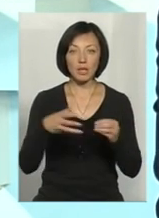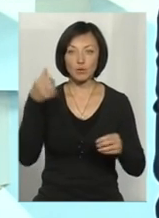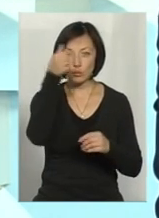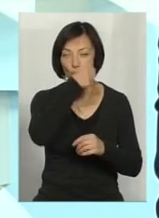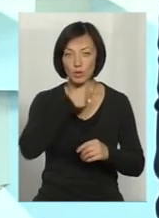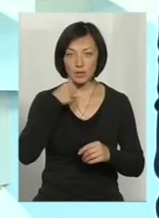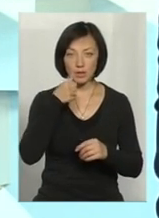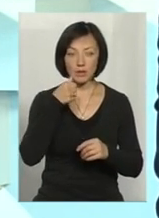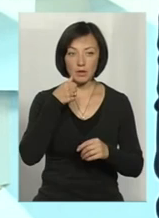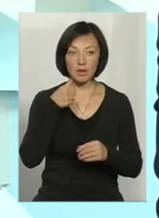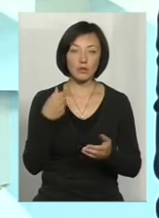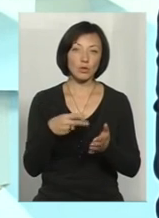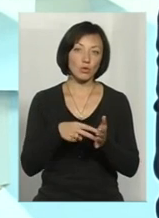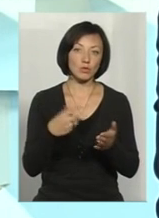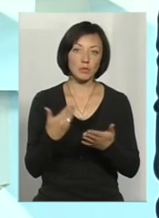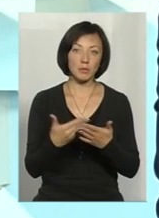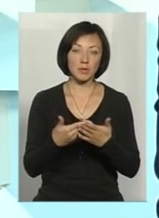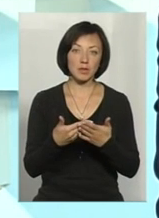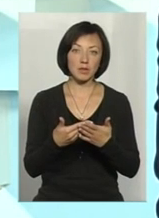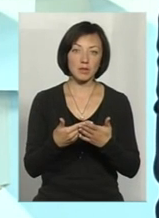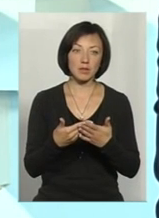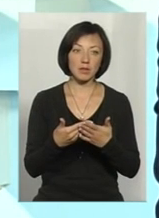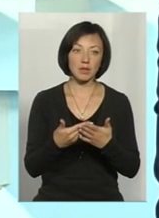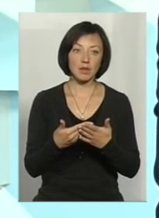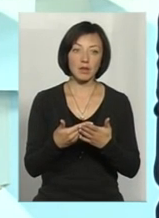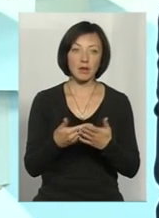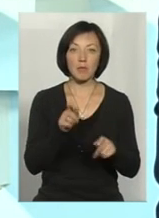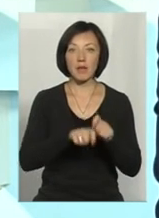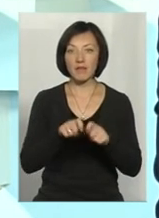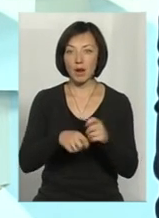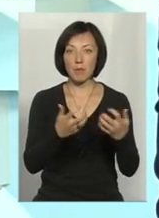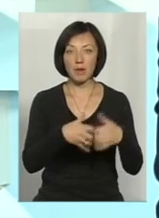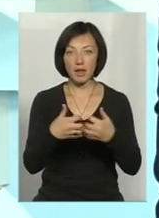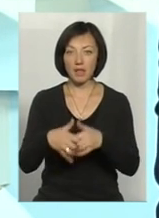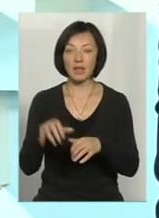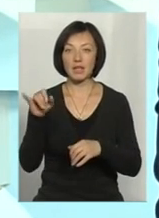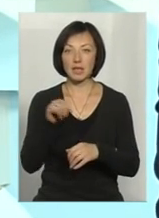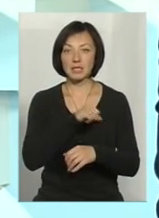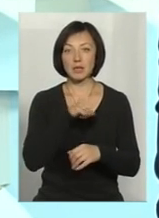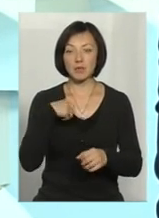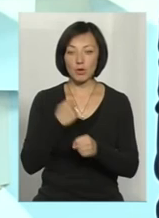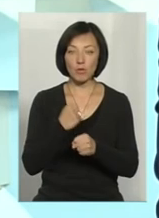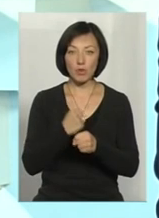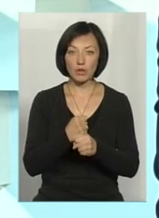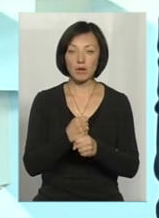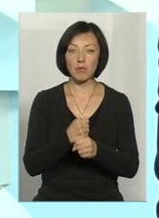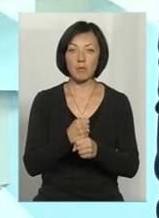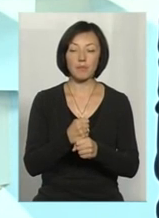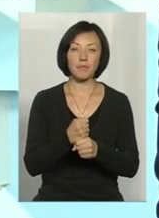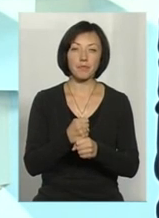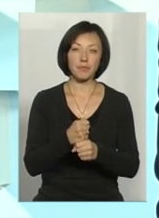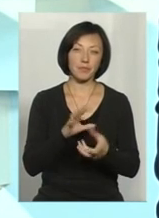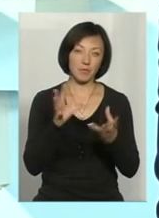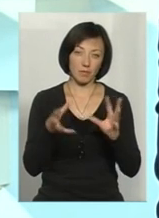році вартувала десь порядку, якщо повірка приладів і самі роботи по атестацію оплачуються, то,